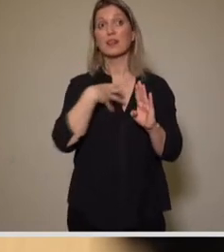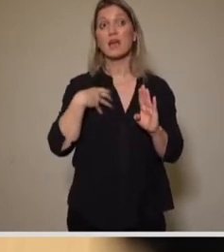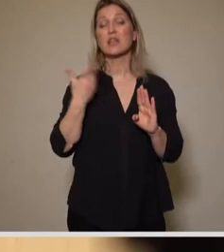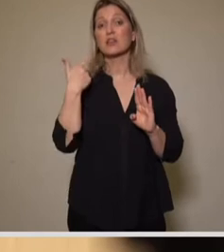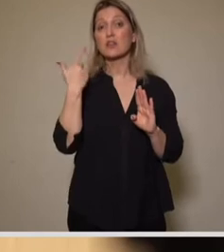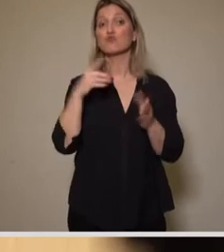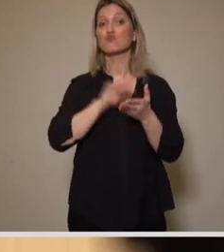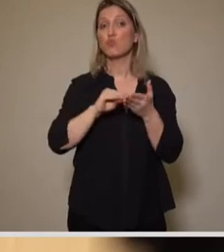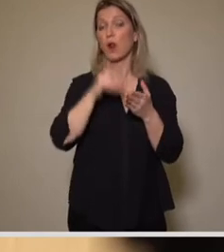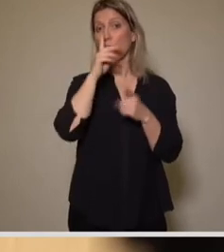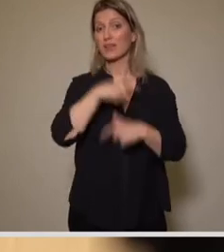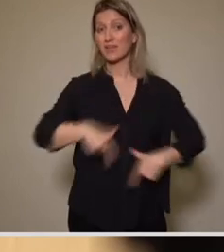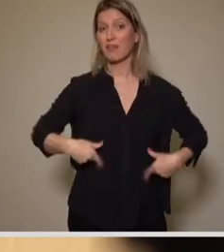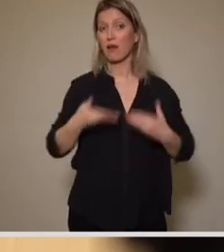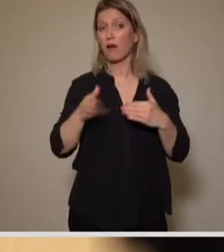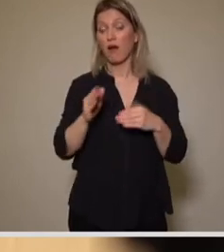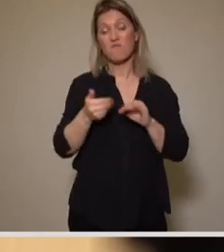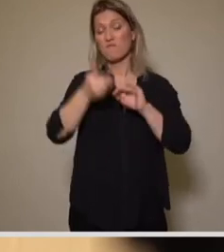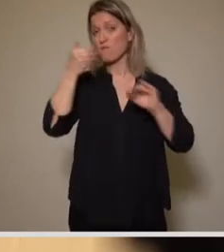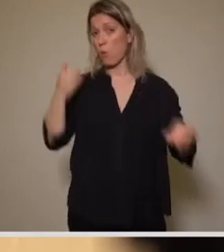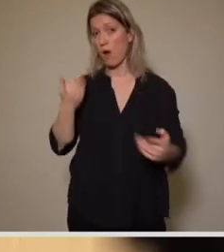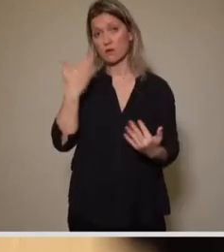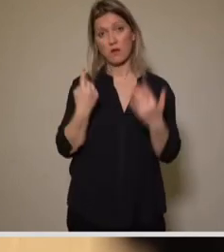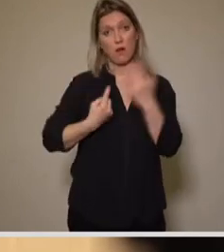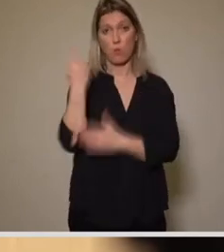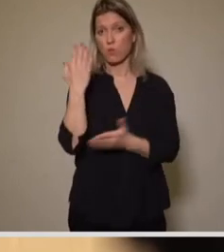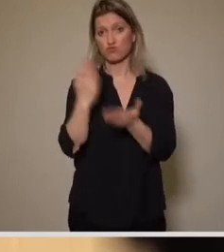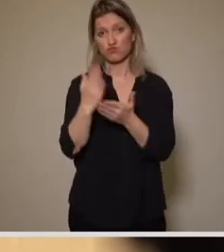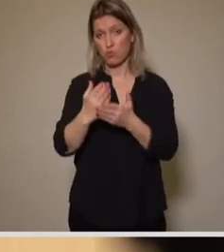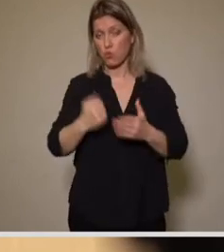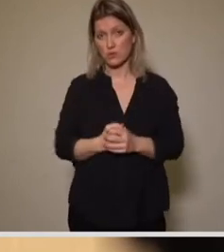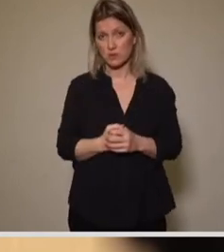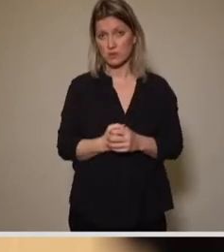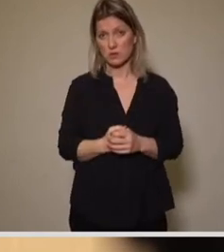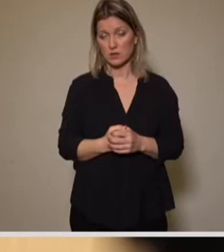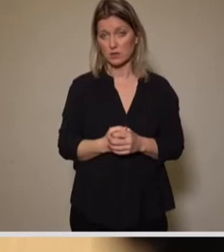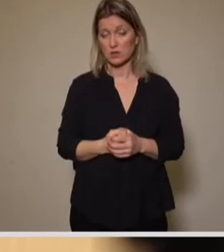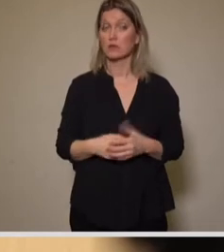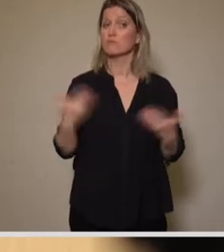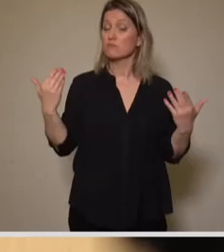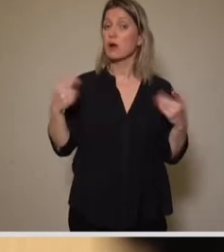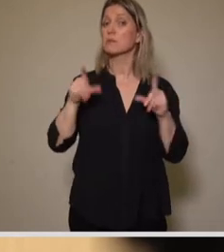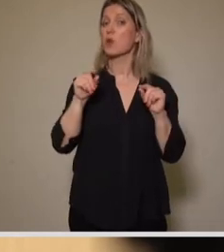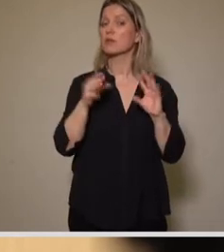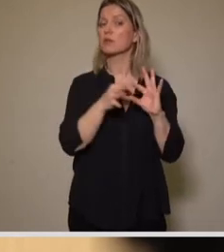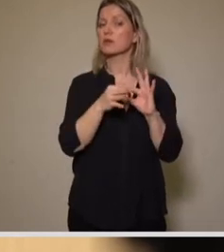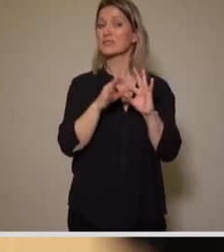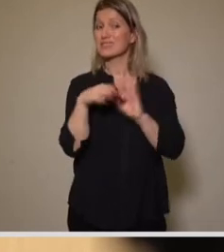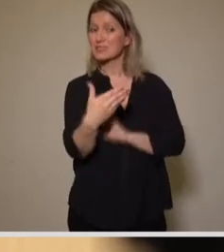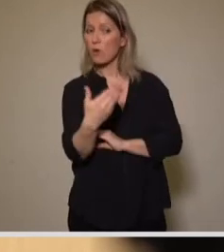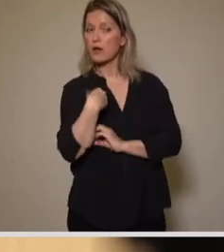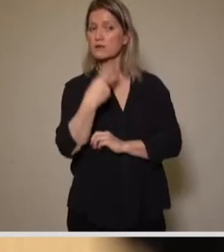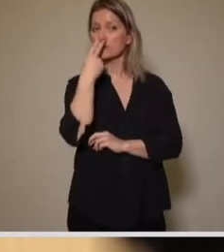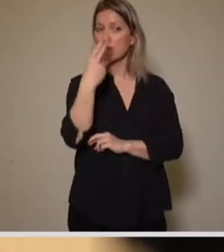wie auch Sachsenweit deutlich erhöht. Insgesamt zeigt sich in diesem Zusammenhang aber, dass mit steigender